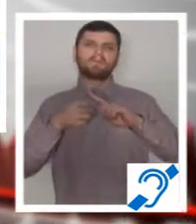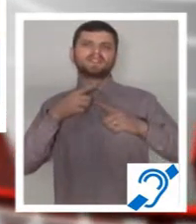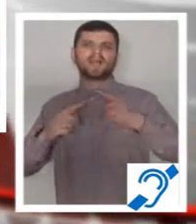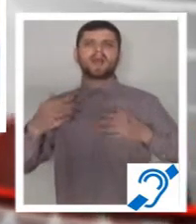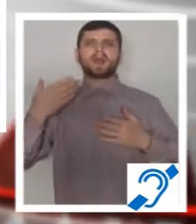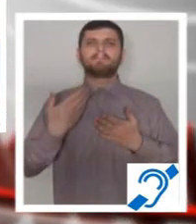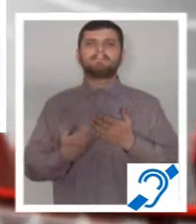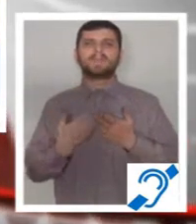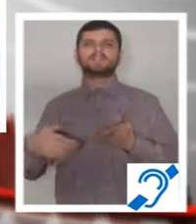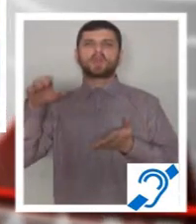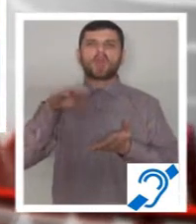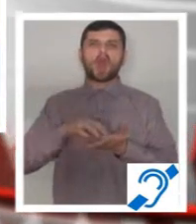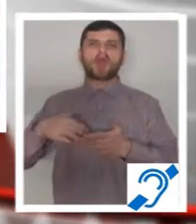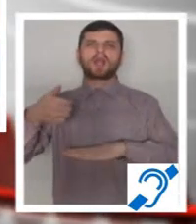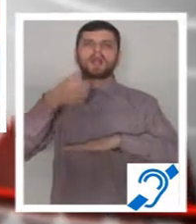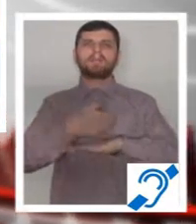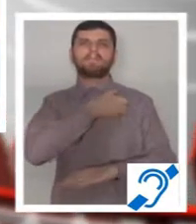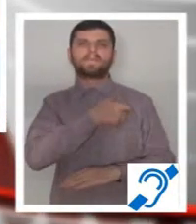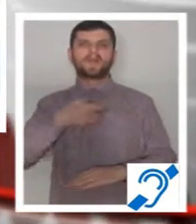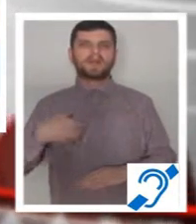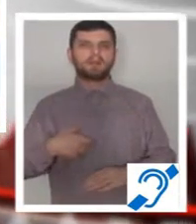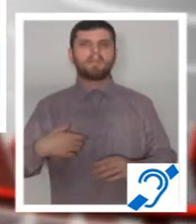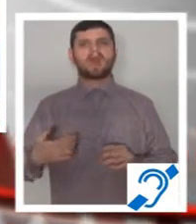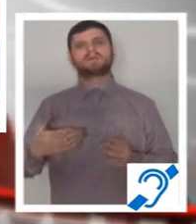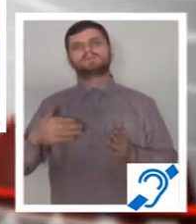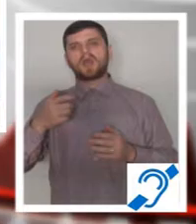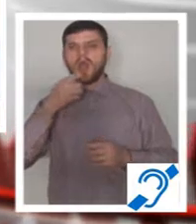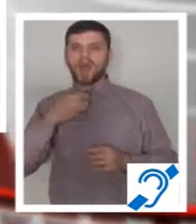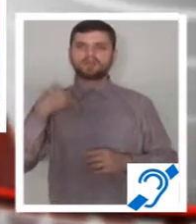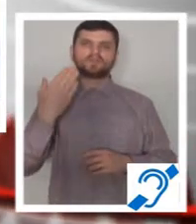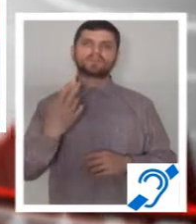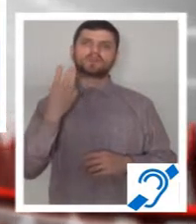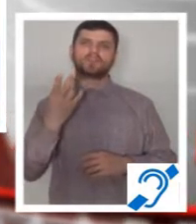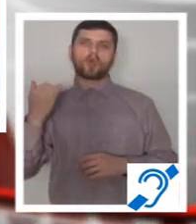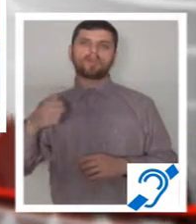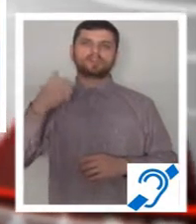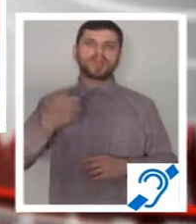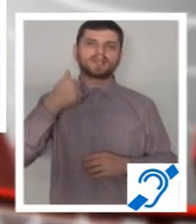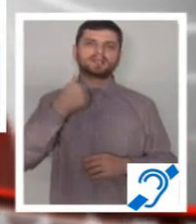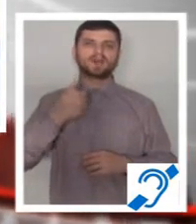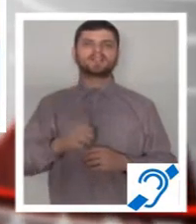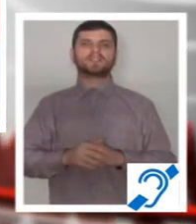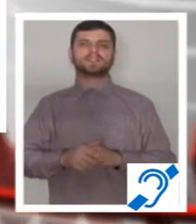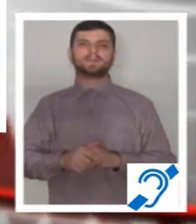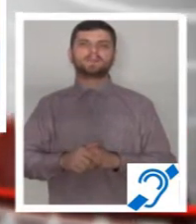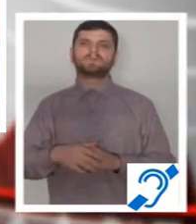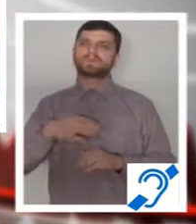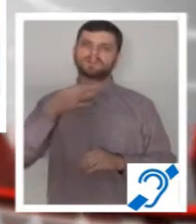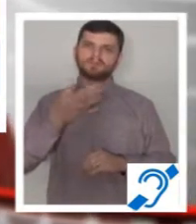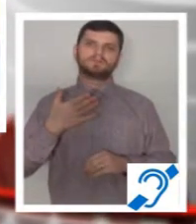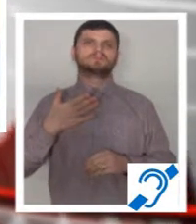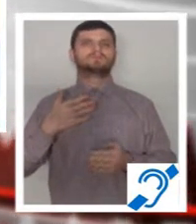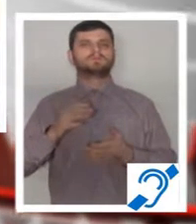între candidații PNL și PSD. Orice altă candidatură ar rupe cel mult voturi de la socialdemocrați, este de părere